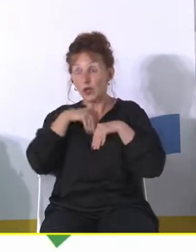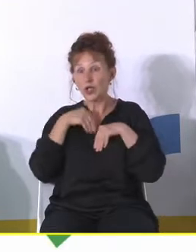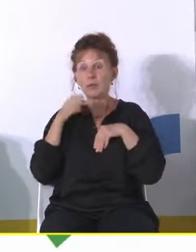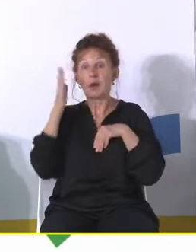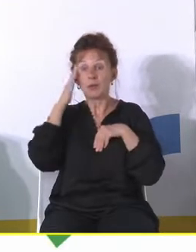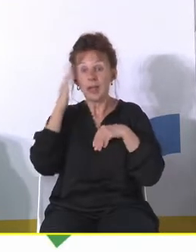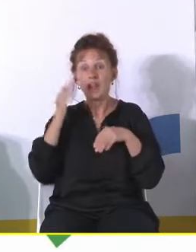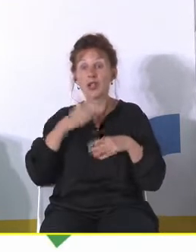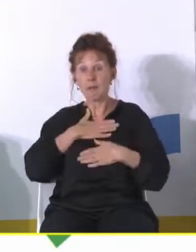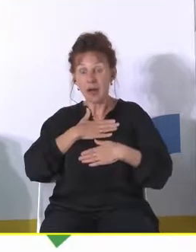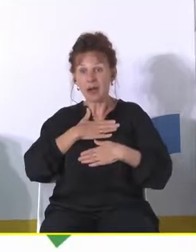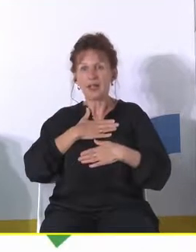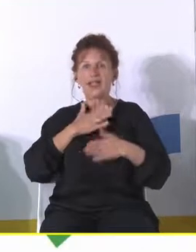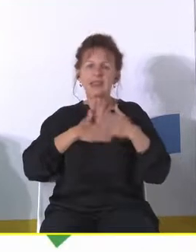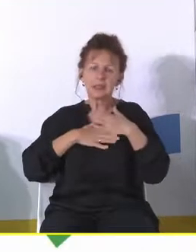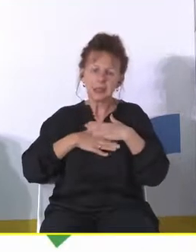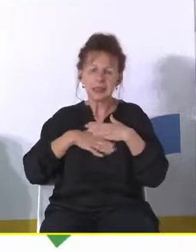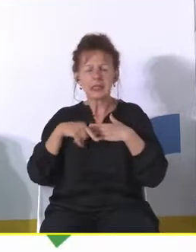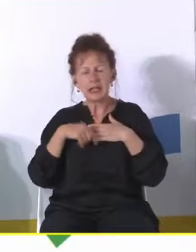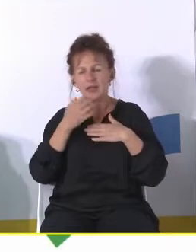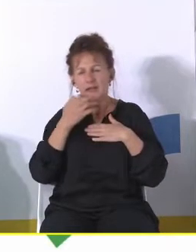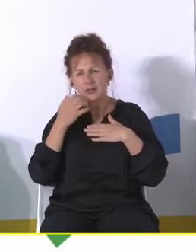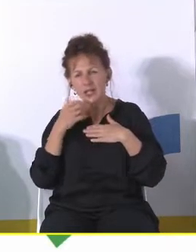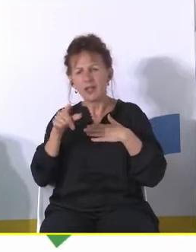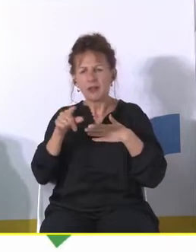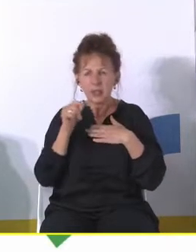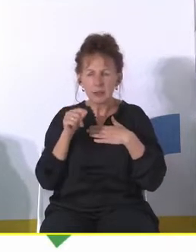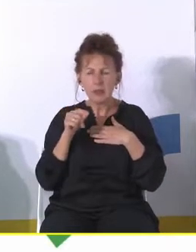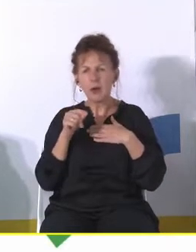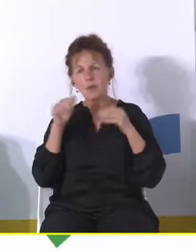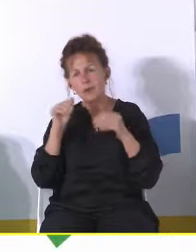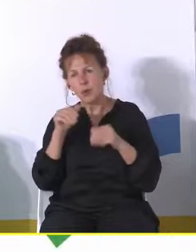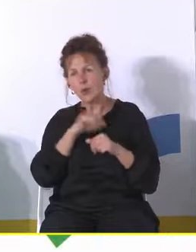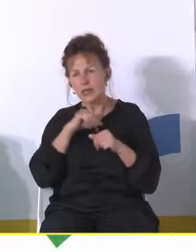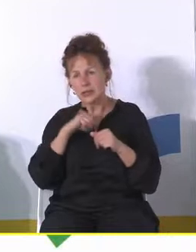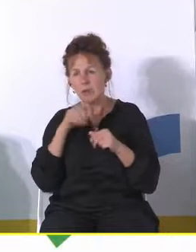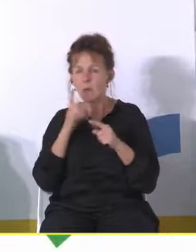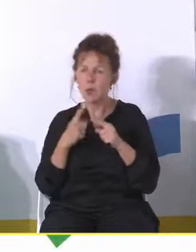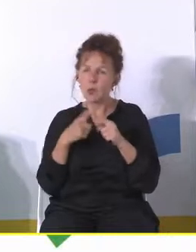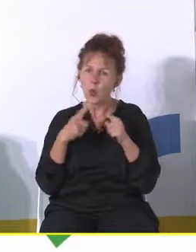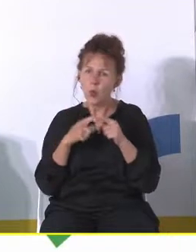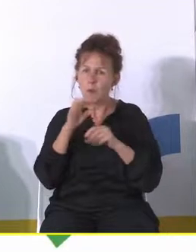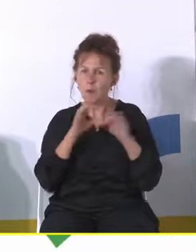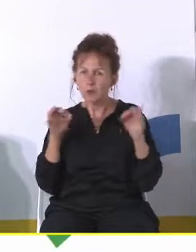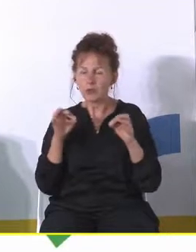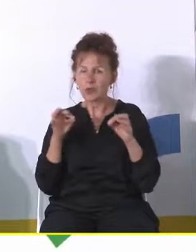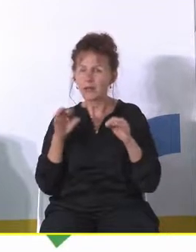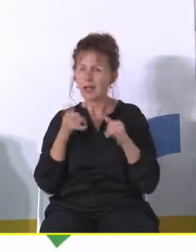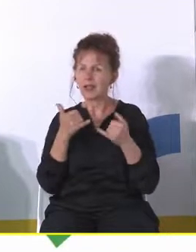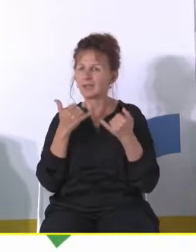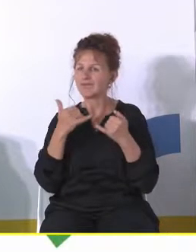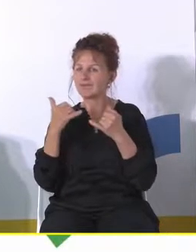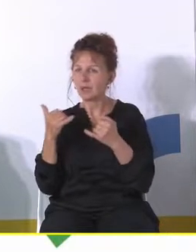wcześniej on najprawdopodobniej wybrał sobie to mieszkanie, dokładnie nawet je współprojektował i tak dalej. A mam wrażenie, że polityka też